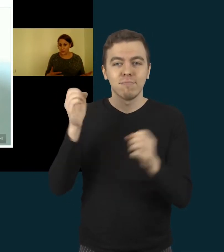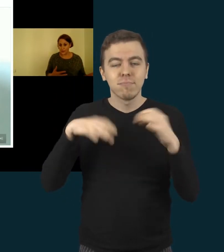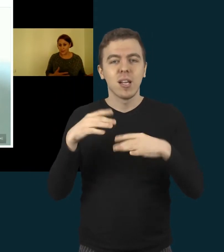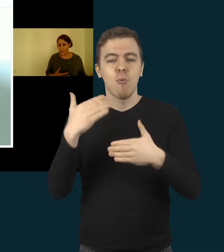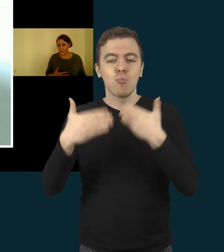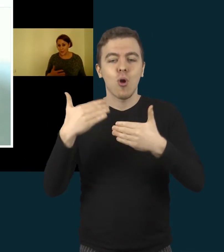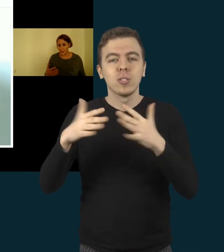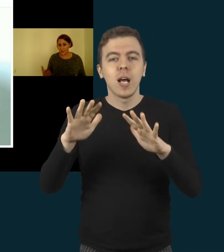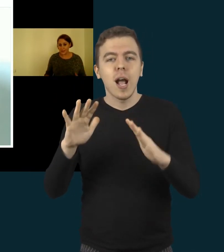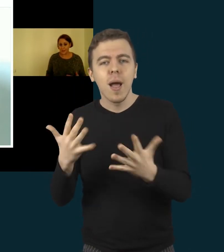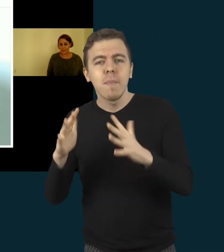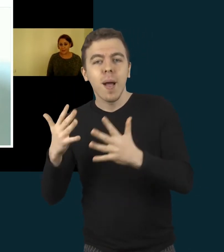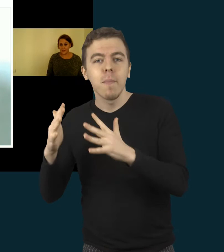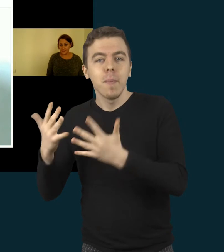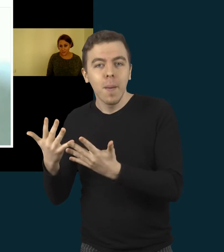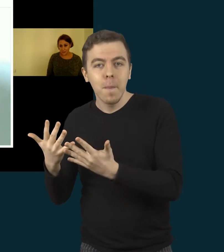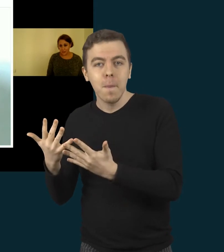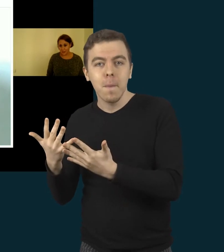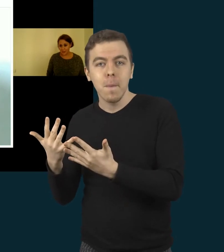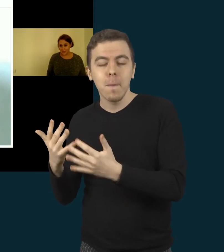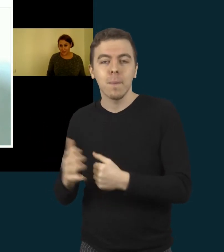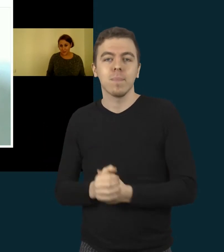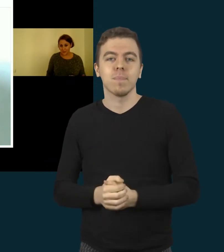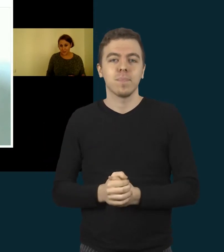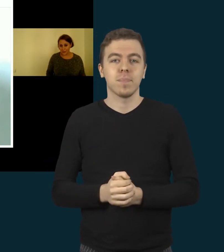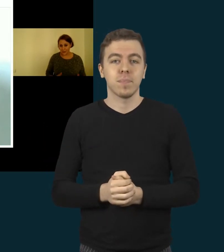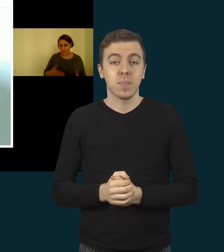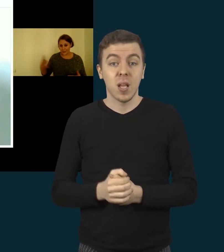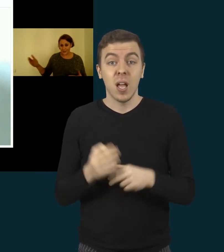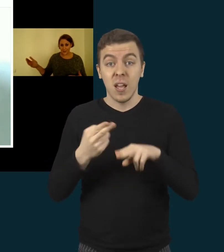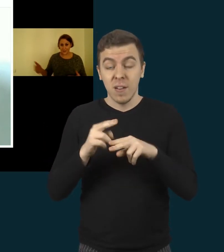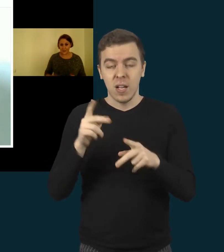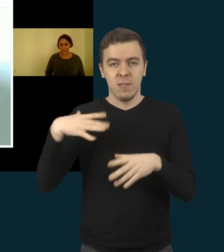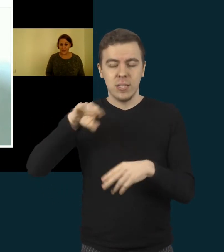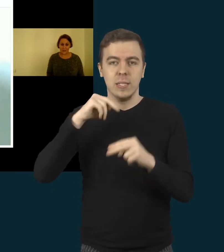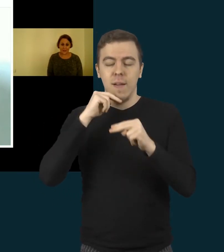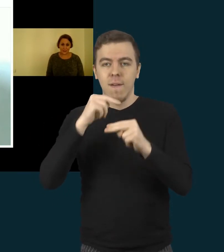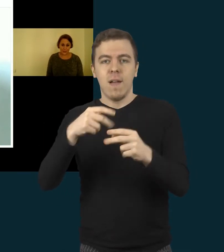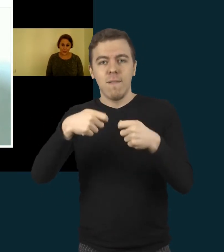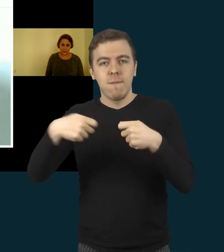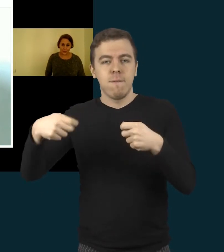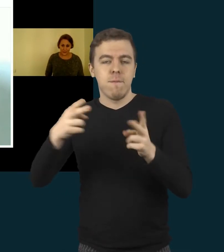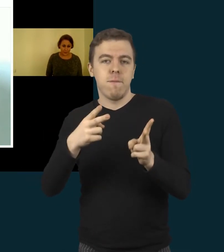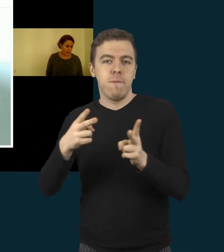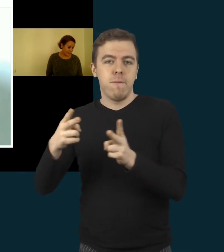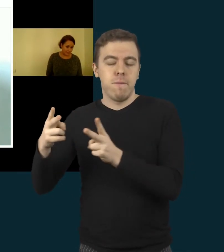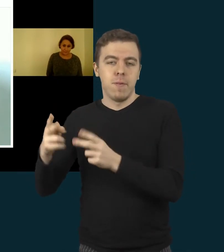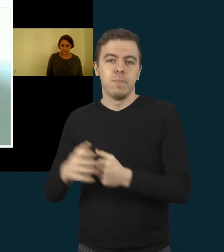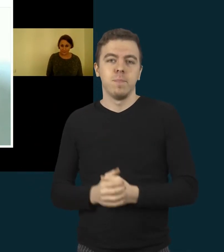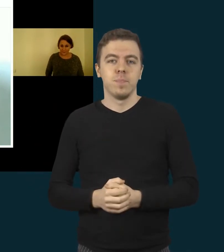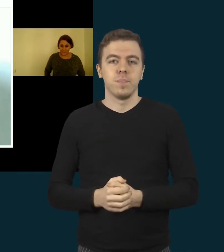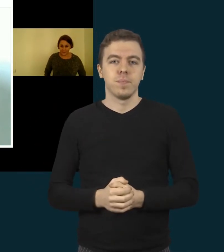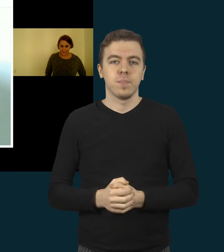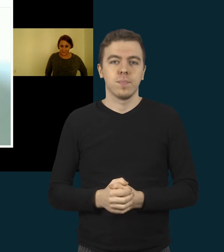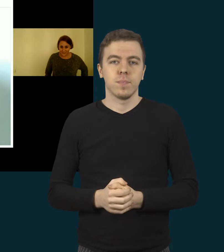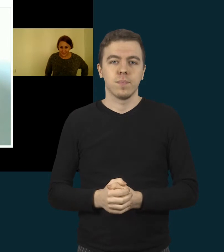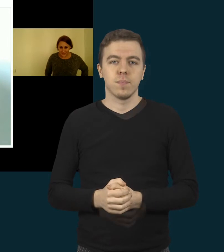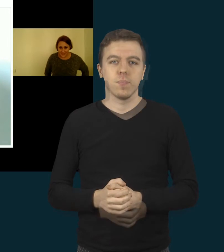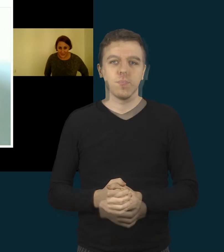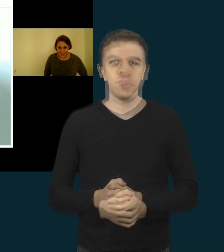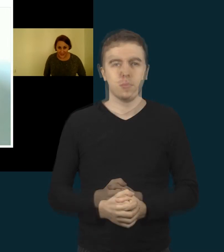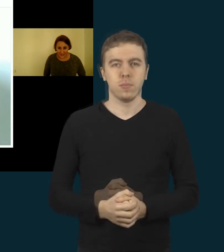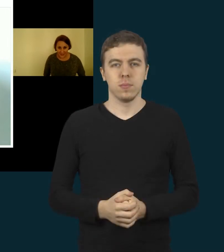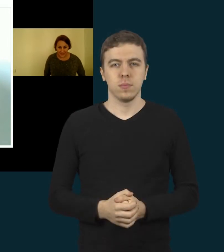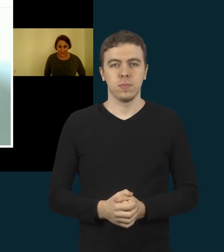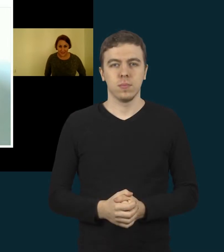procesas, kaip vyksta ir tadėmėsi pratesti jų į mane. Taip,